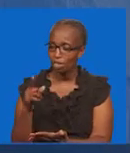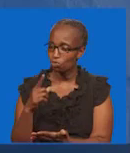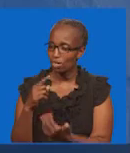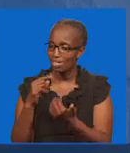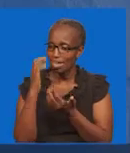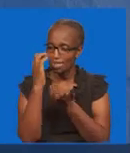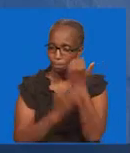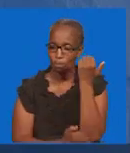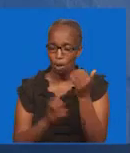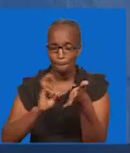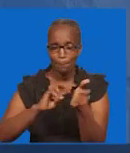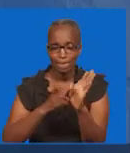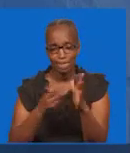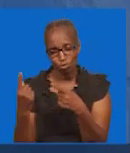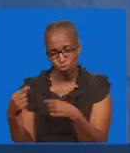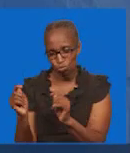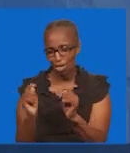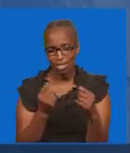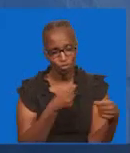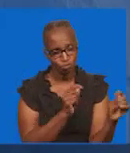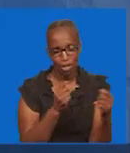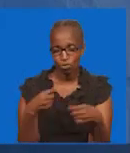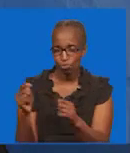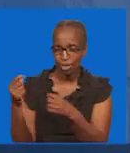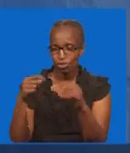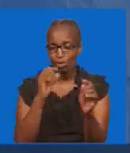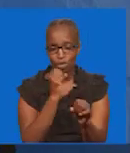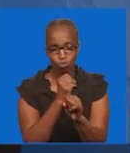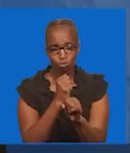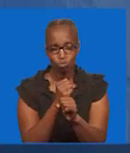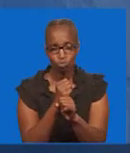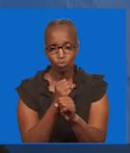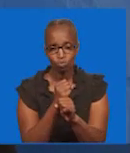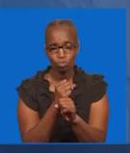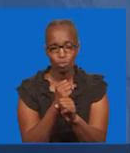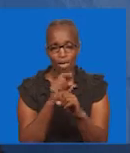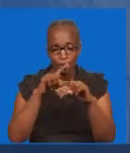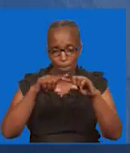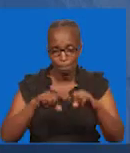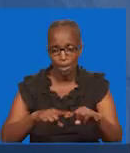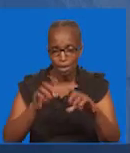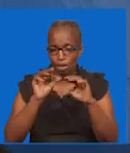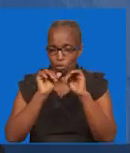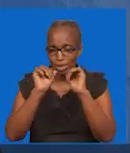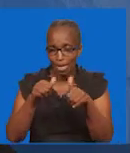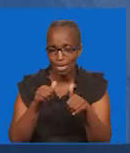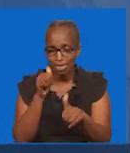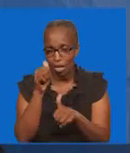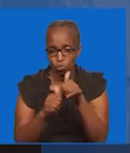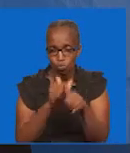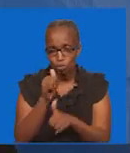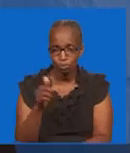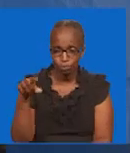Unajaribu Kumumiza Kutokana Na yale Majibu Ambayo Utaweza Na